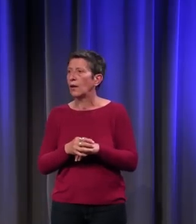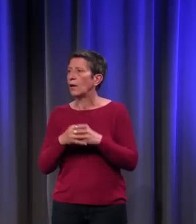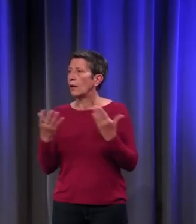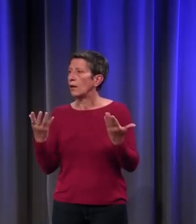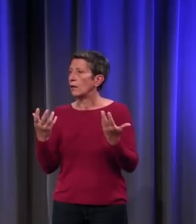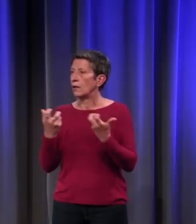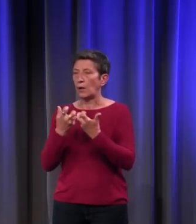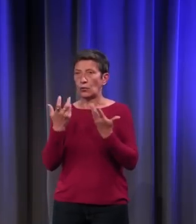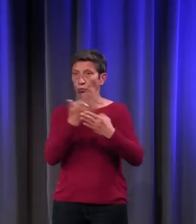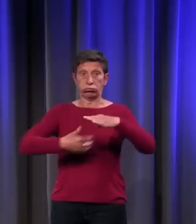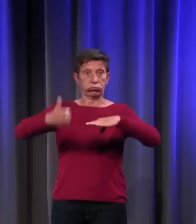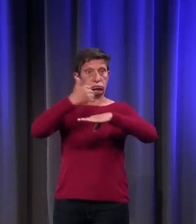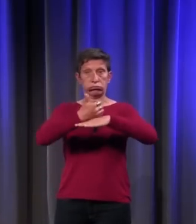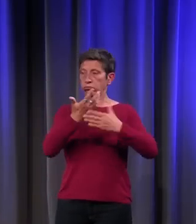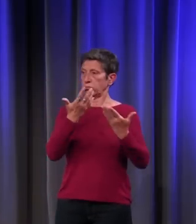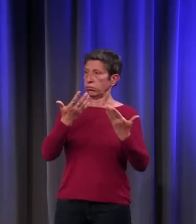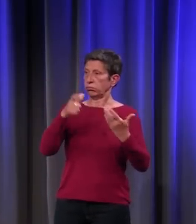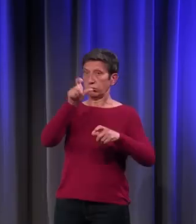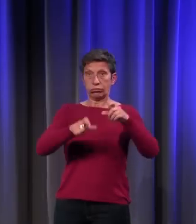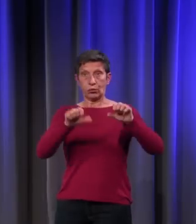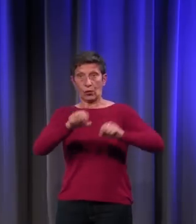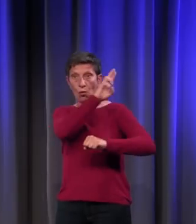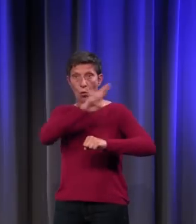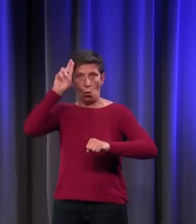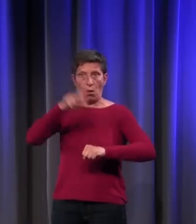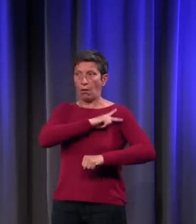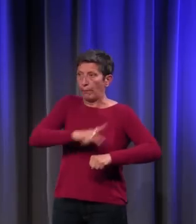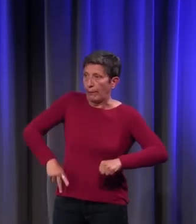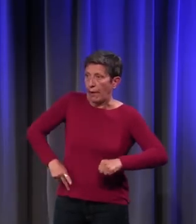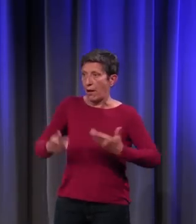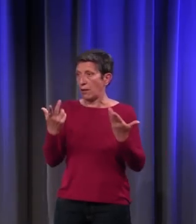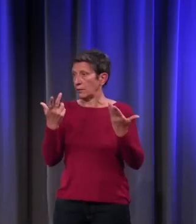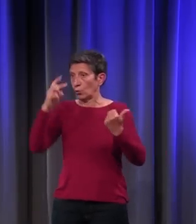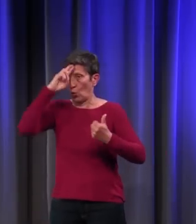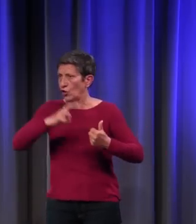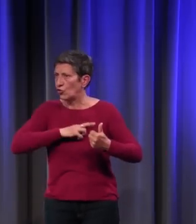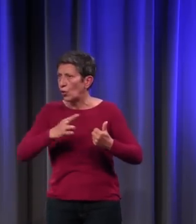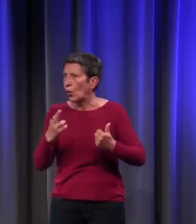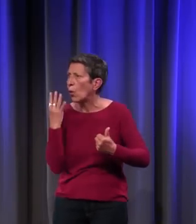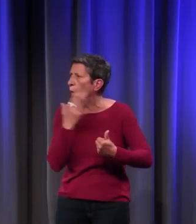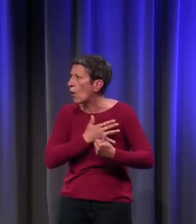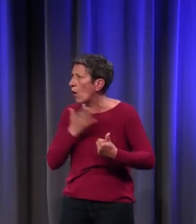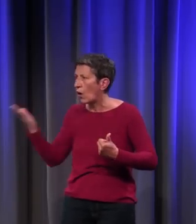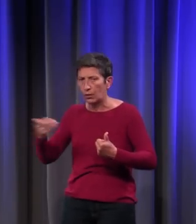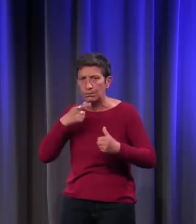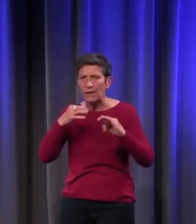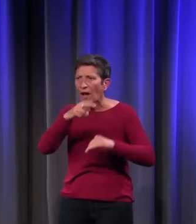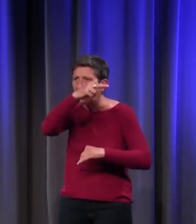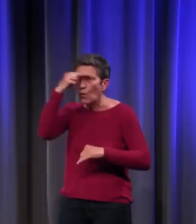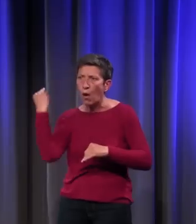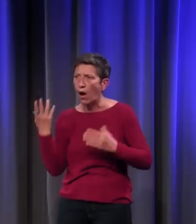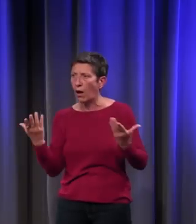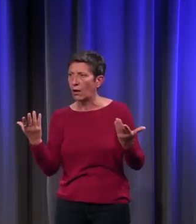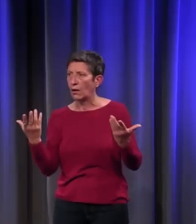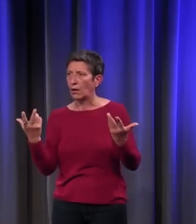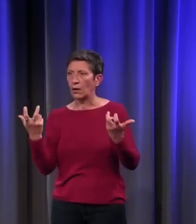souverains, les autorités, qu'elles soient royales, princières ou ecclésiastiques. Vous nous avez parlé du noir dans les cours